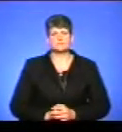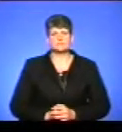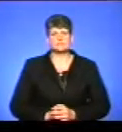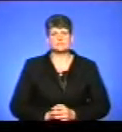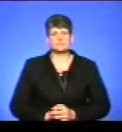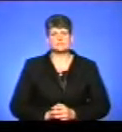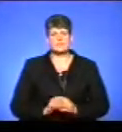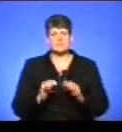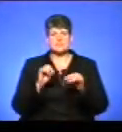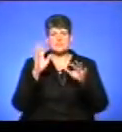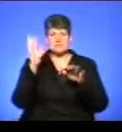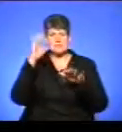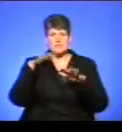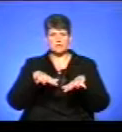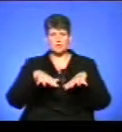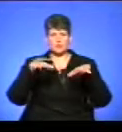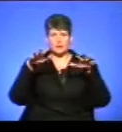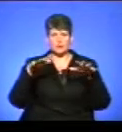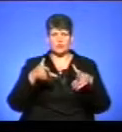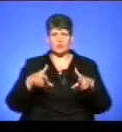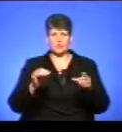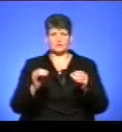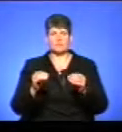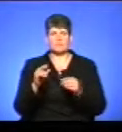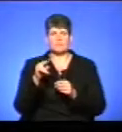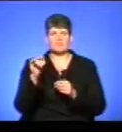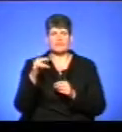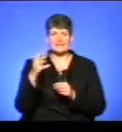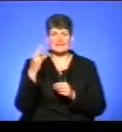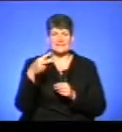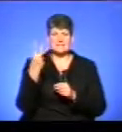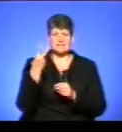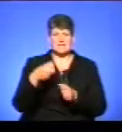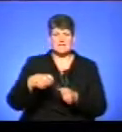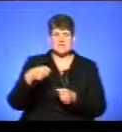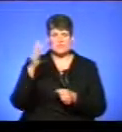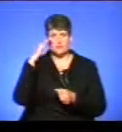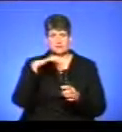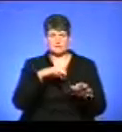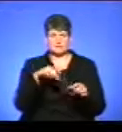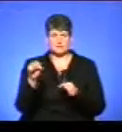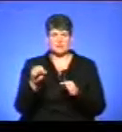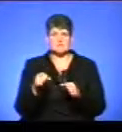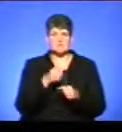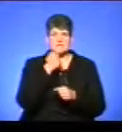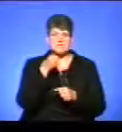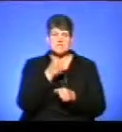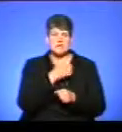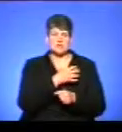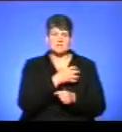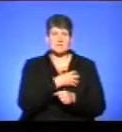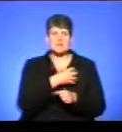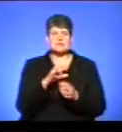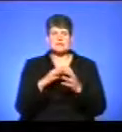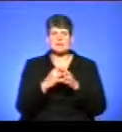Затопила город. В підвалі 32 води з підвалу винесли. Вона носила. Староста села Угринь Володимир Плішка